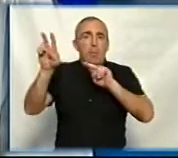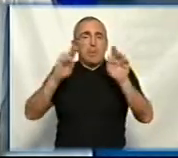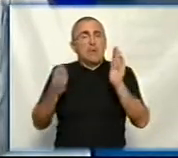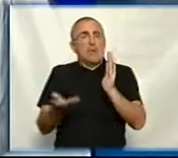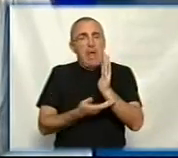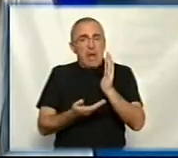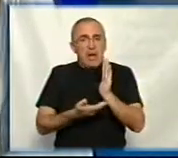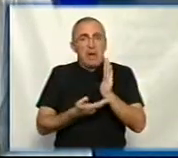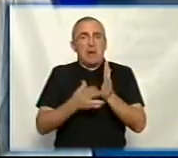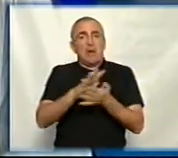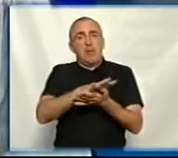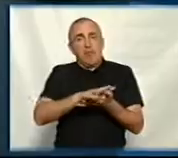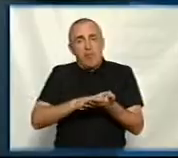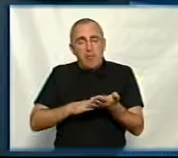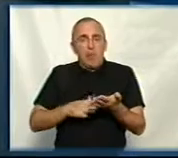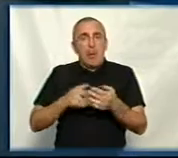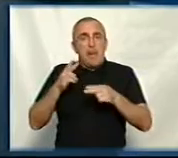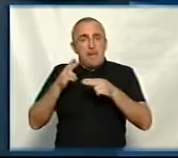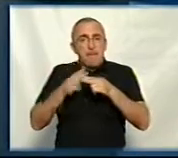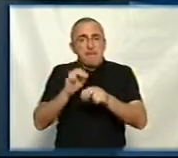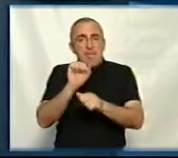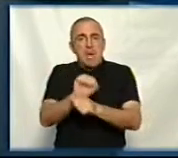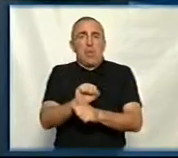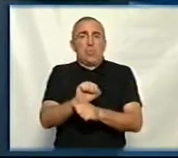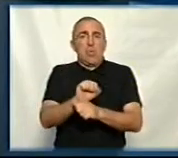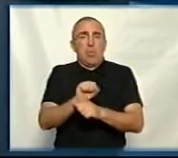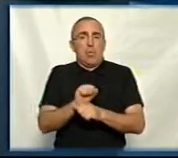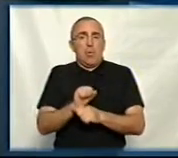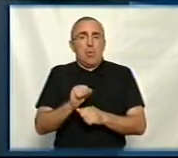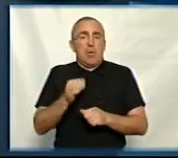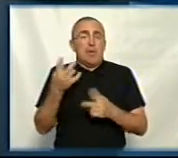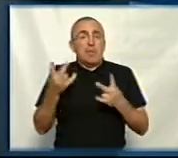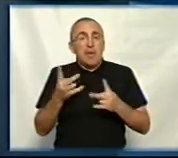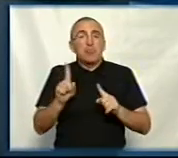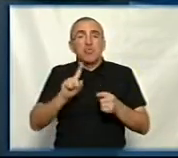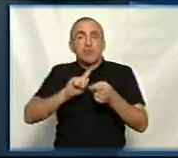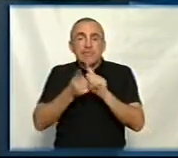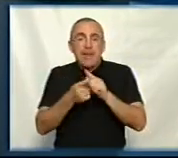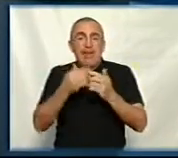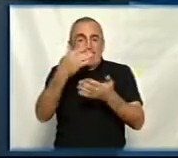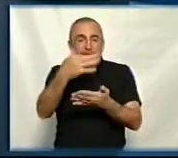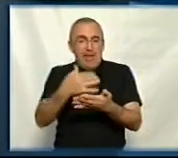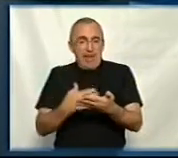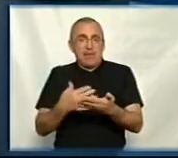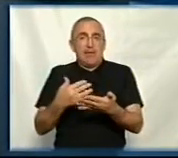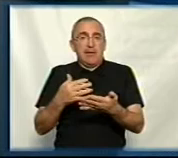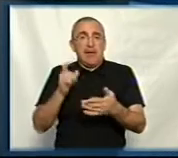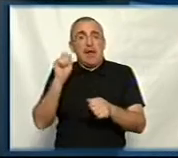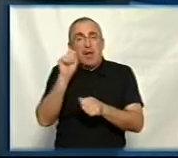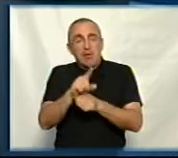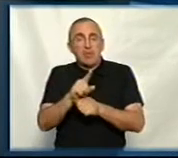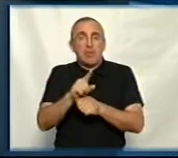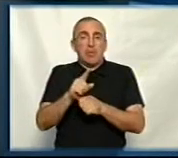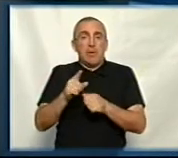продовжити мораторій. Тобто, треба якось змінити текст, тому що і текст, розпорядження